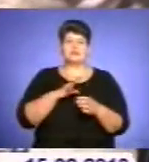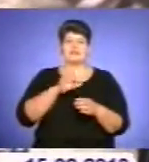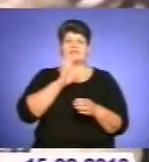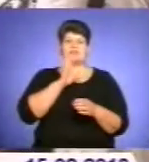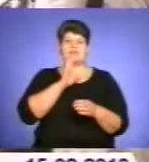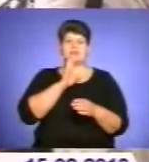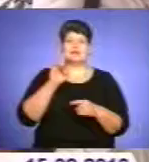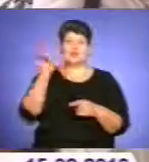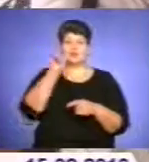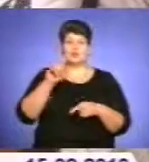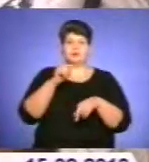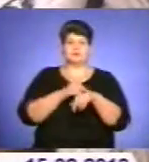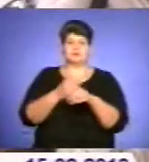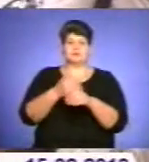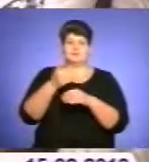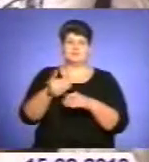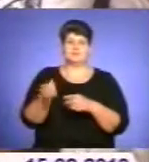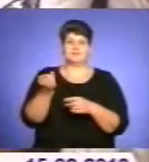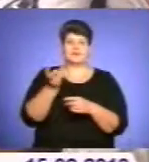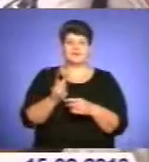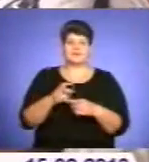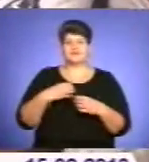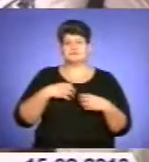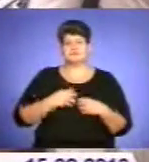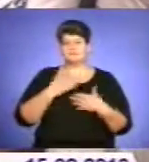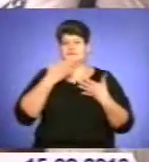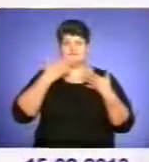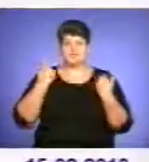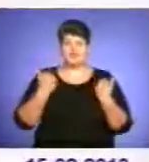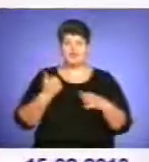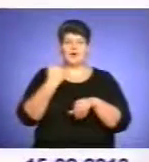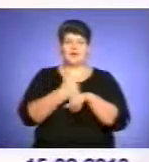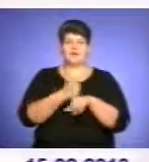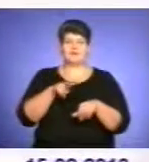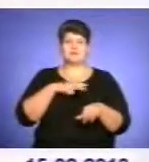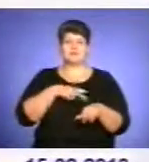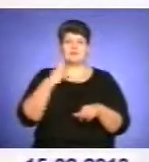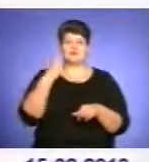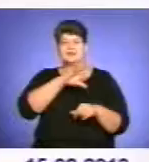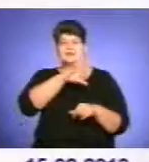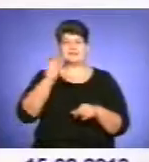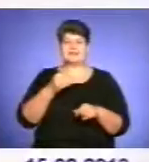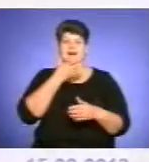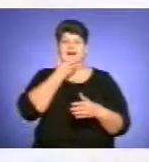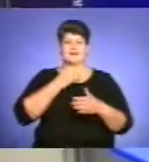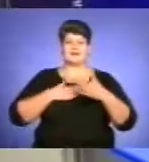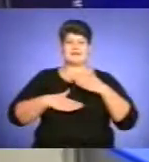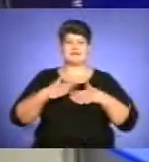взагалі годину пізніше прибули. Однак не засмучується, оскільки головний приз один на всіх – гарний настрій.